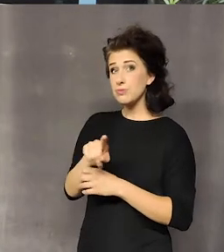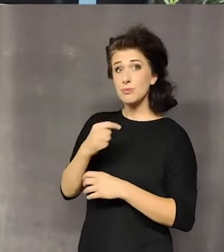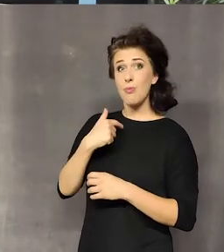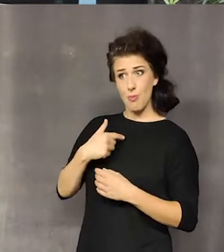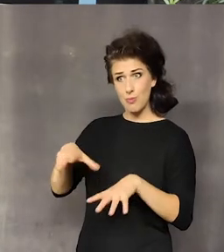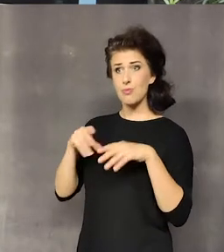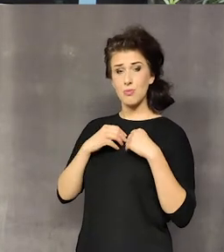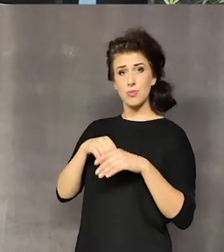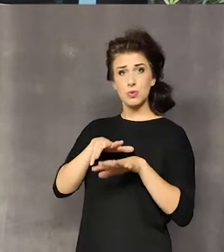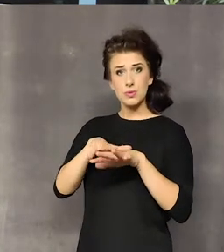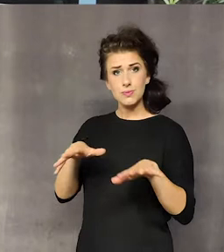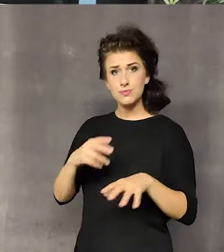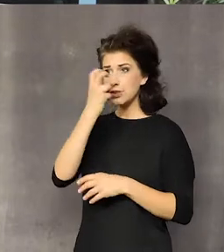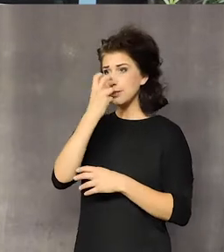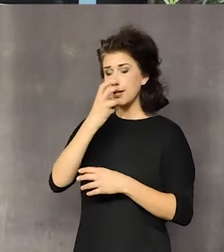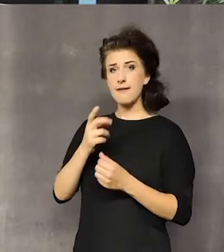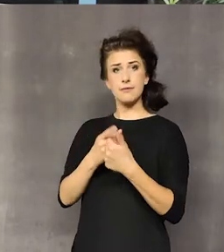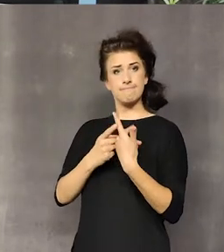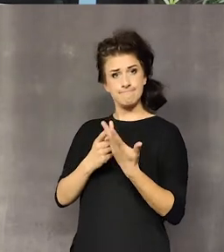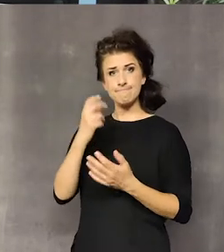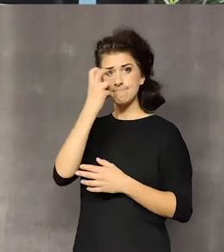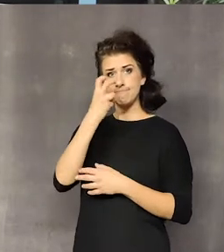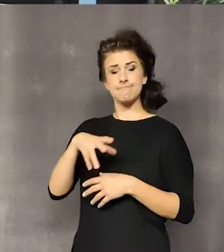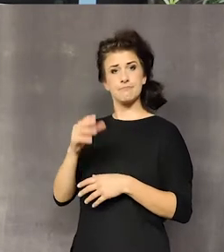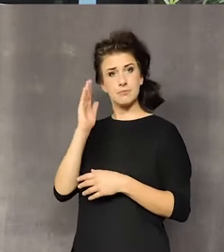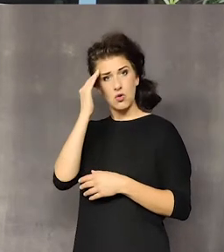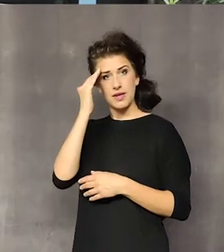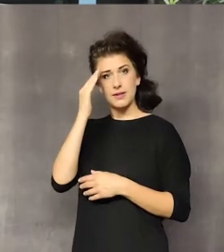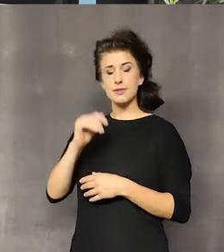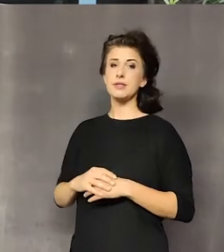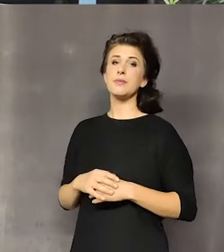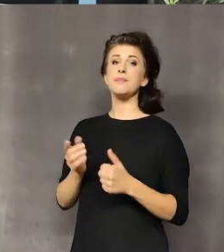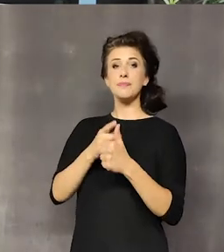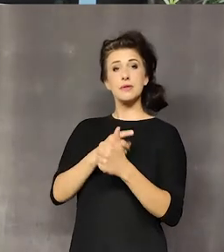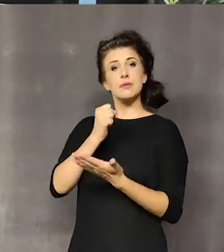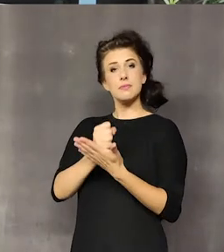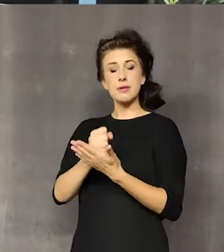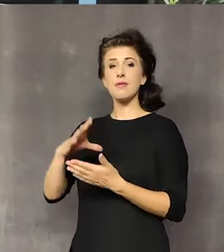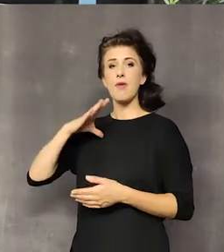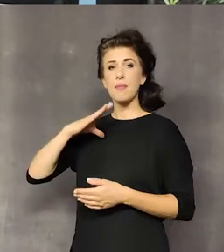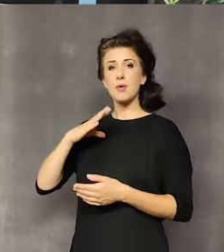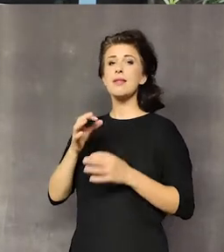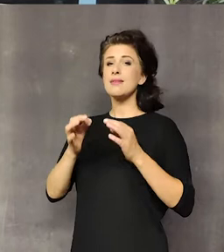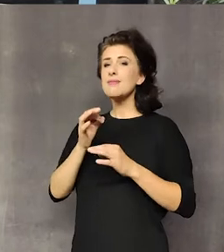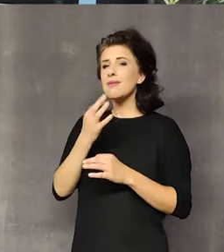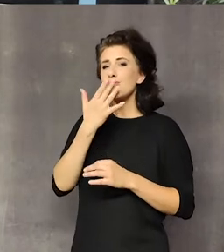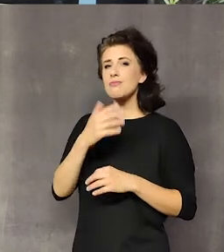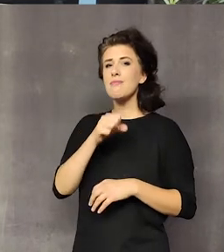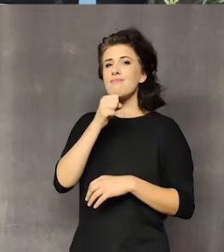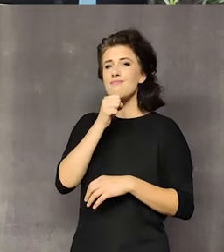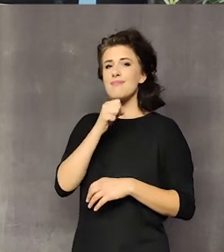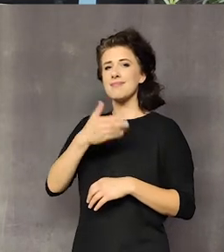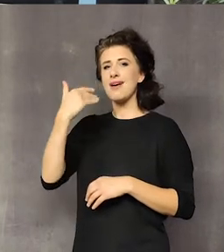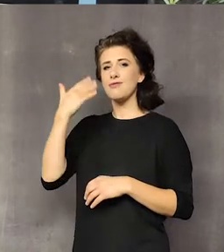się dowiedzieć duże ciekawych rzeczy. Na przykład taką rzecz, że była tu taka, jak my teraz mówimy, babka, czyli